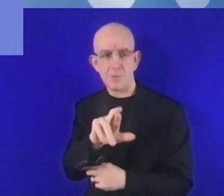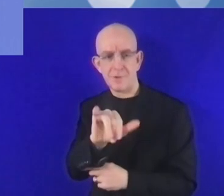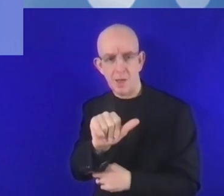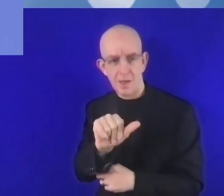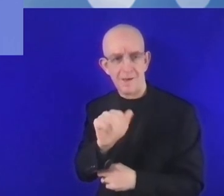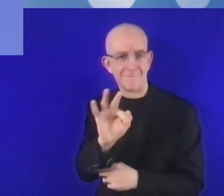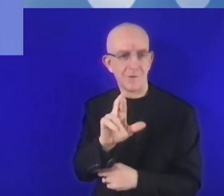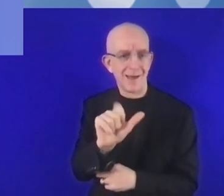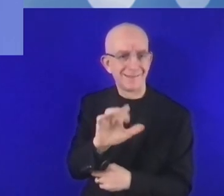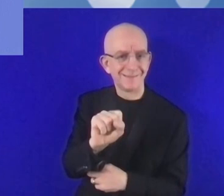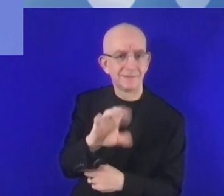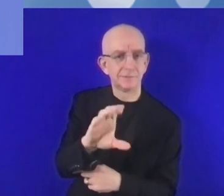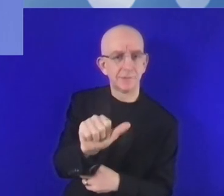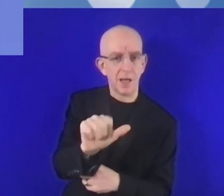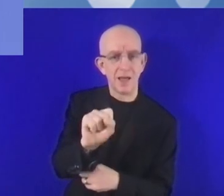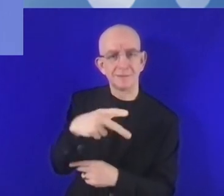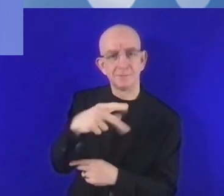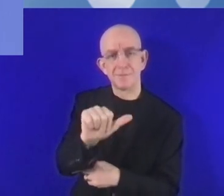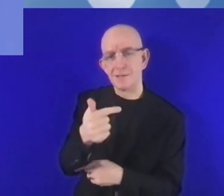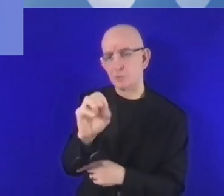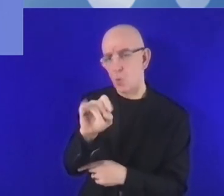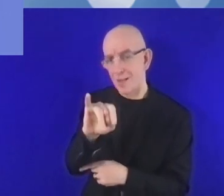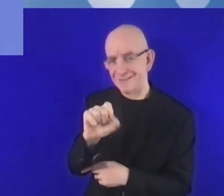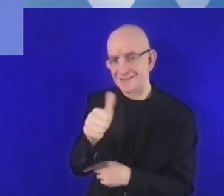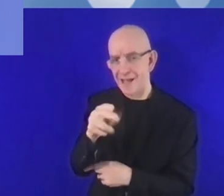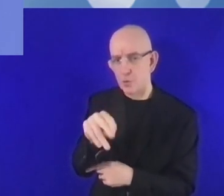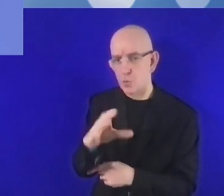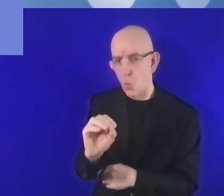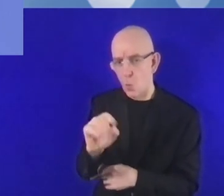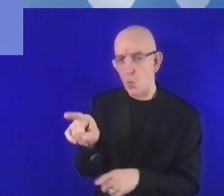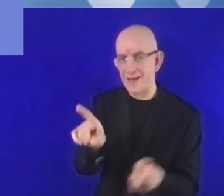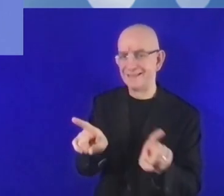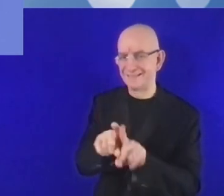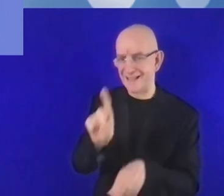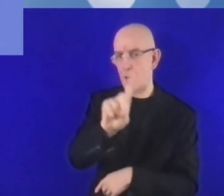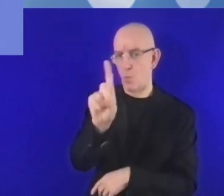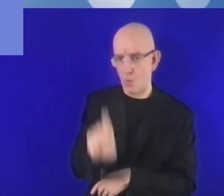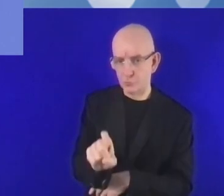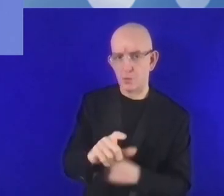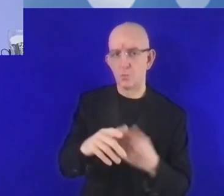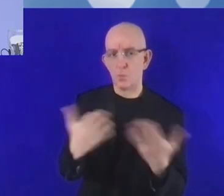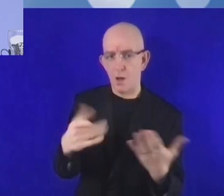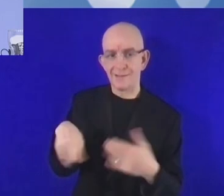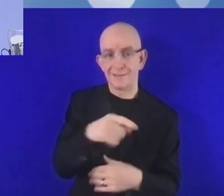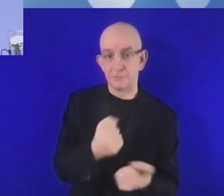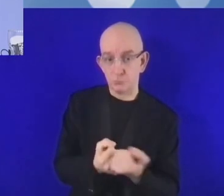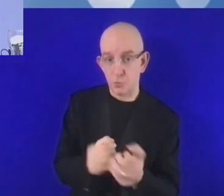فرانشيسكا سبتاليزانو. أي السؤال يتعلق